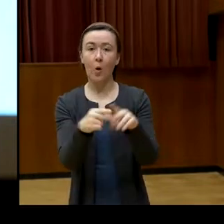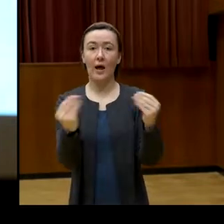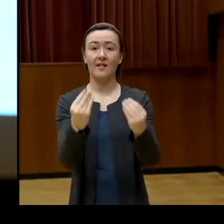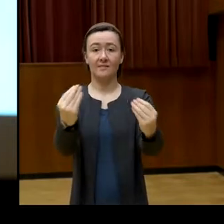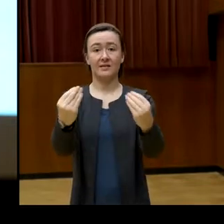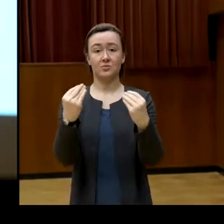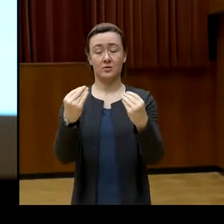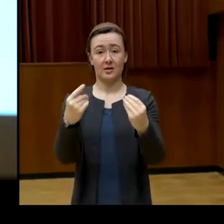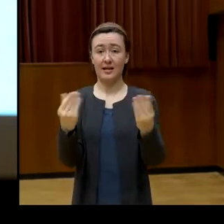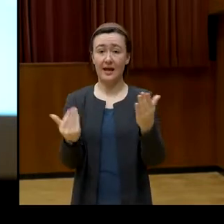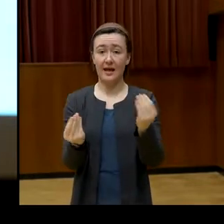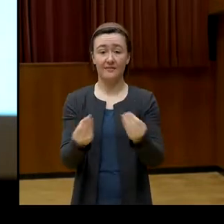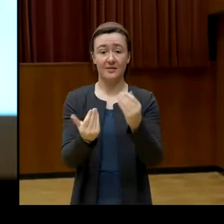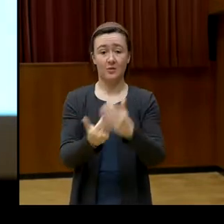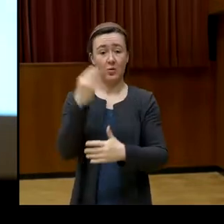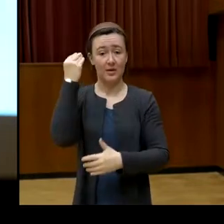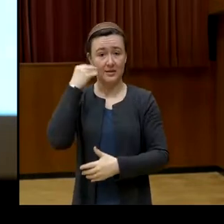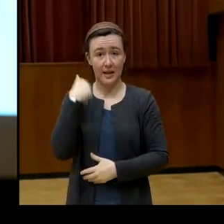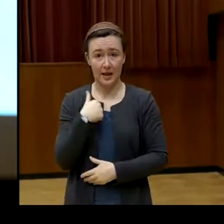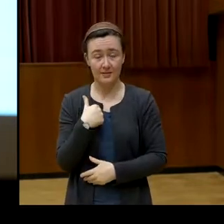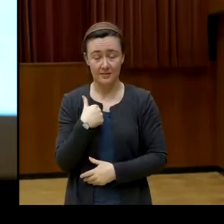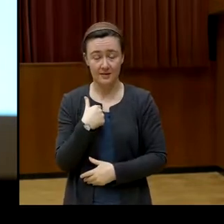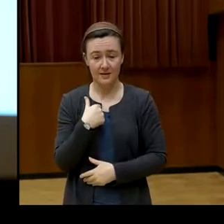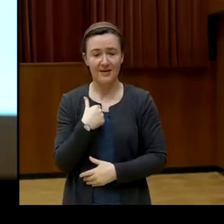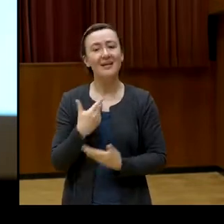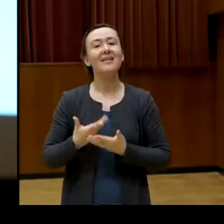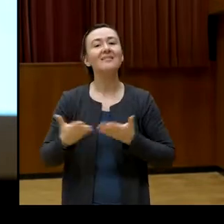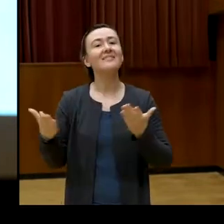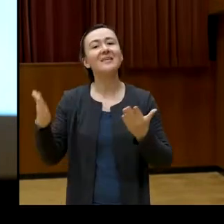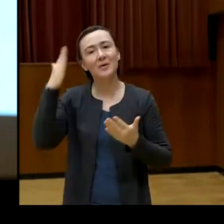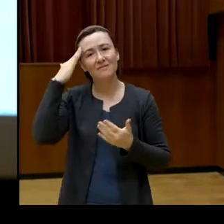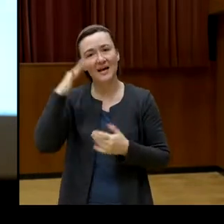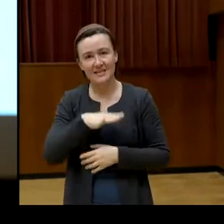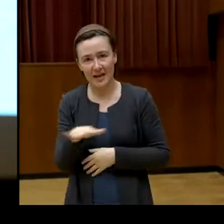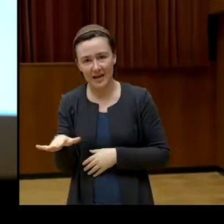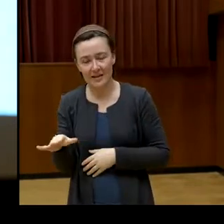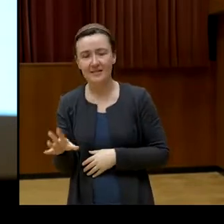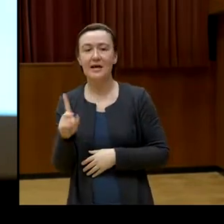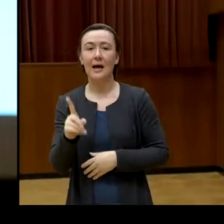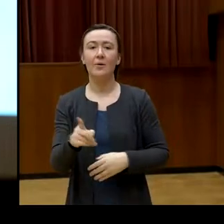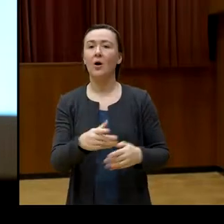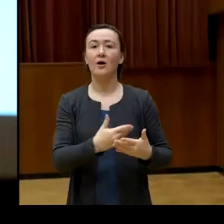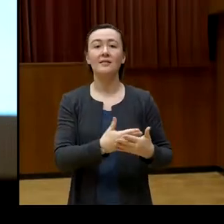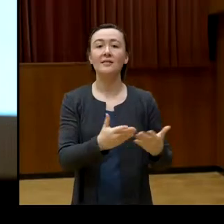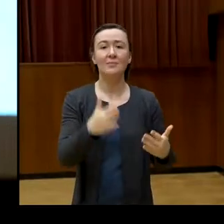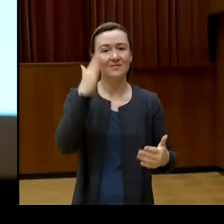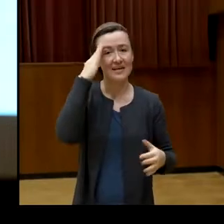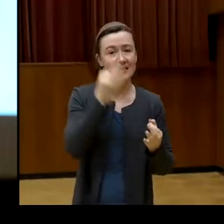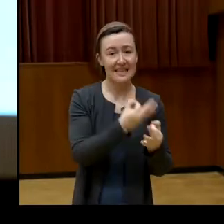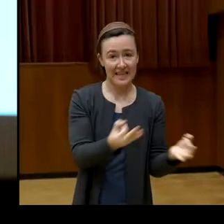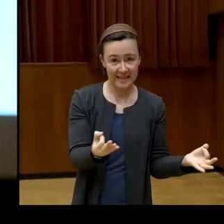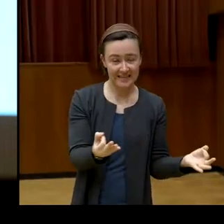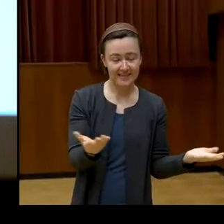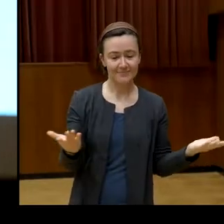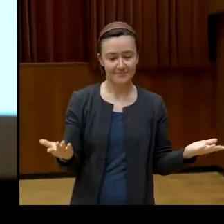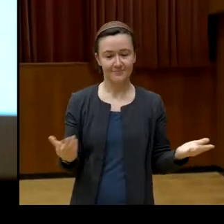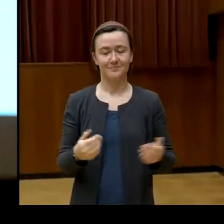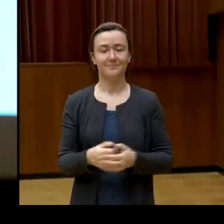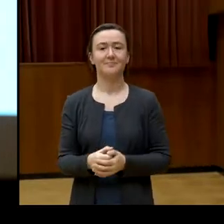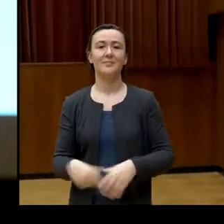Niemand weiß ja bekanntlich alles, aber vor allem weiß niemand auch nichts. Zweite These.